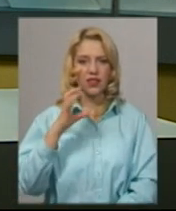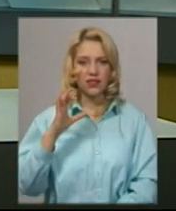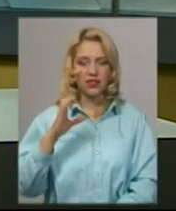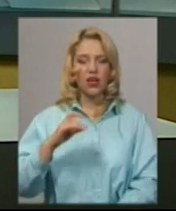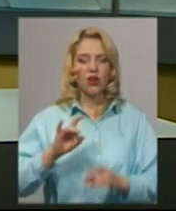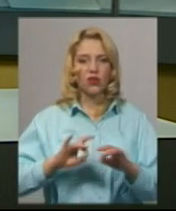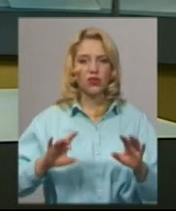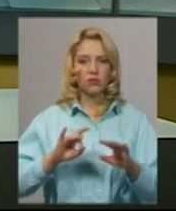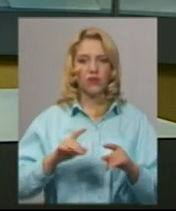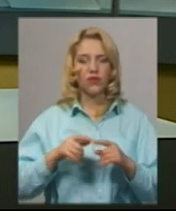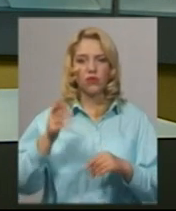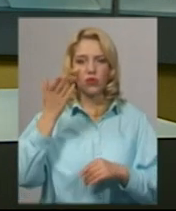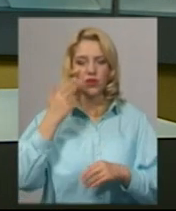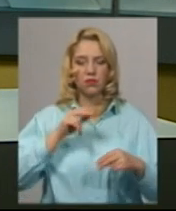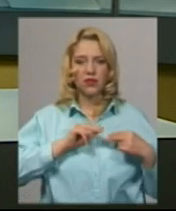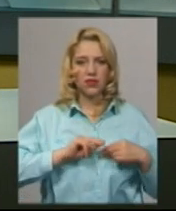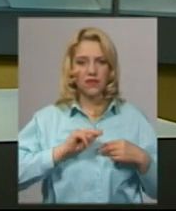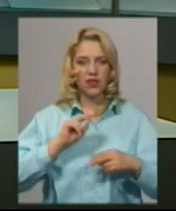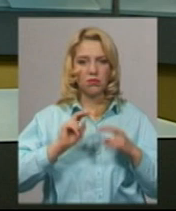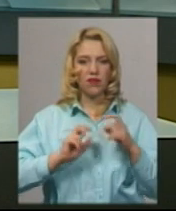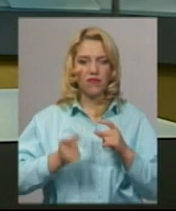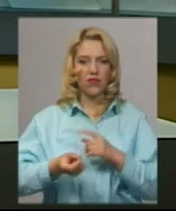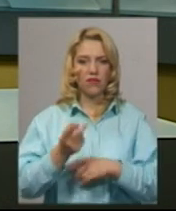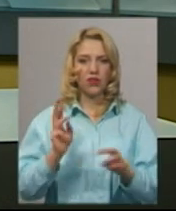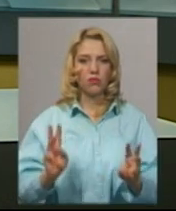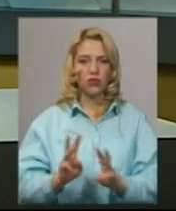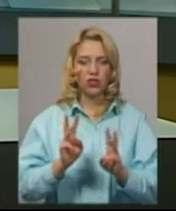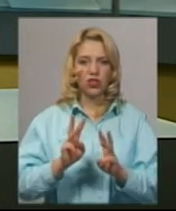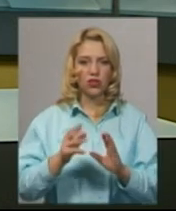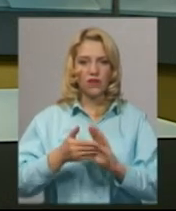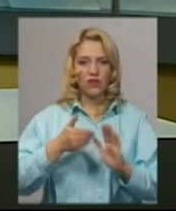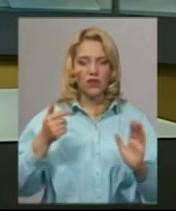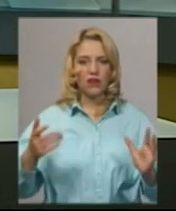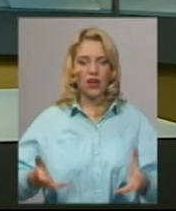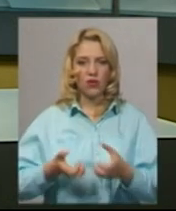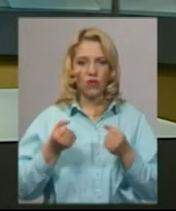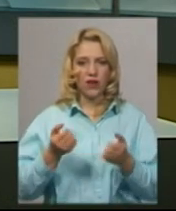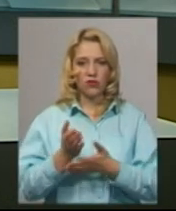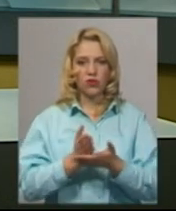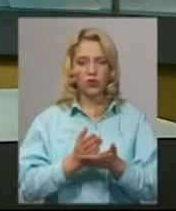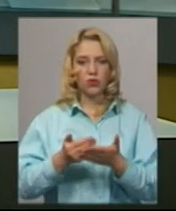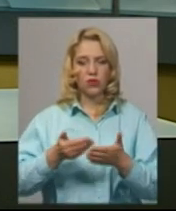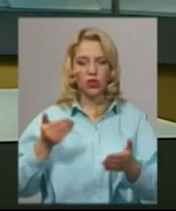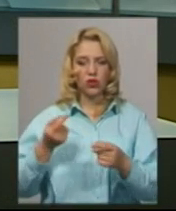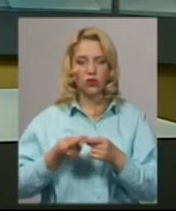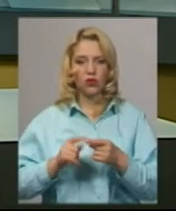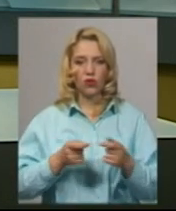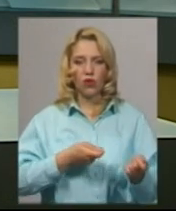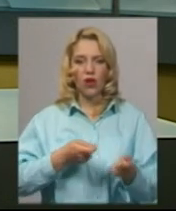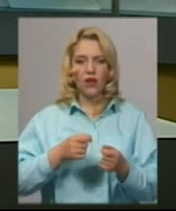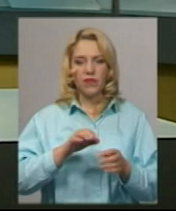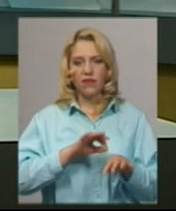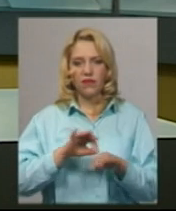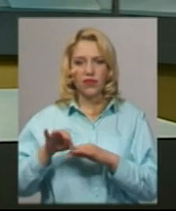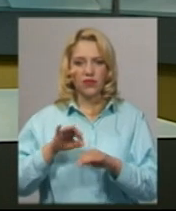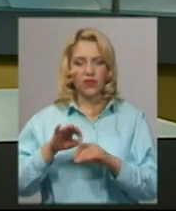Суспільному, коли працівники підприємства виявили пожежу в корівнику, викликали рятувальників. Та ще до їхнього прибуття вивели з приміщення